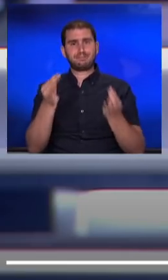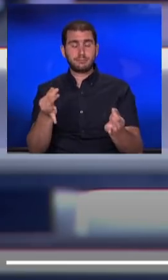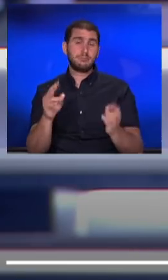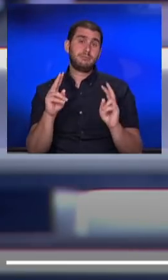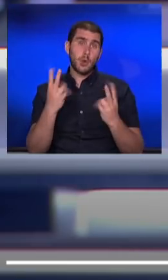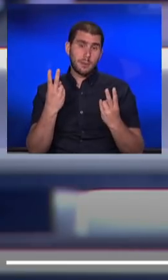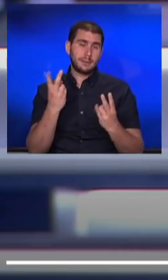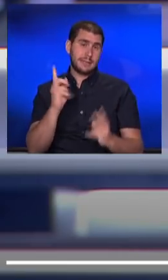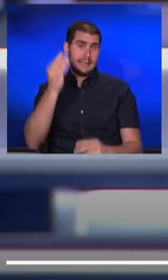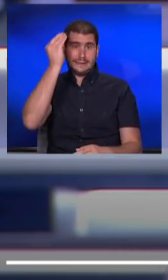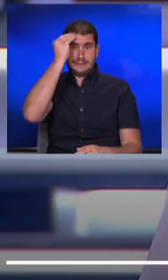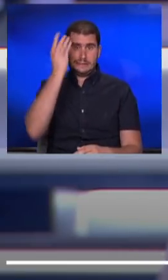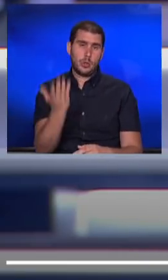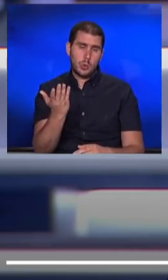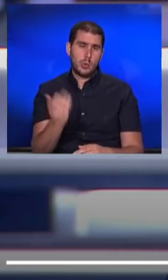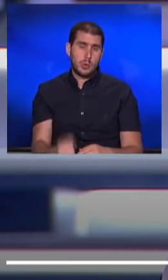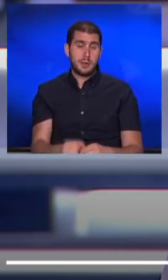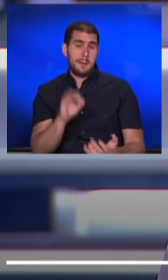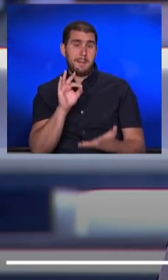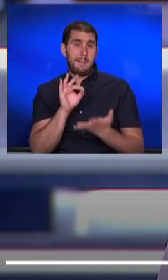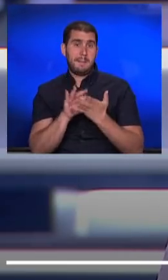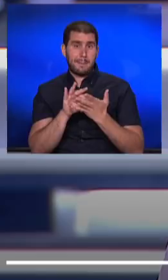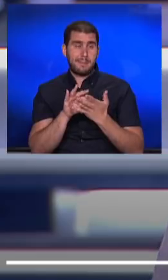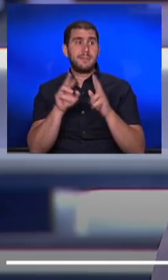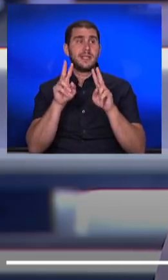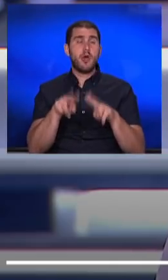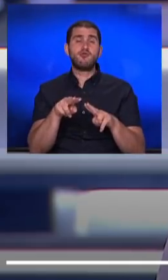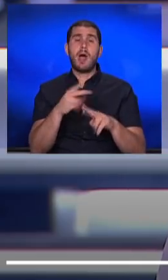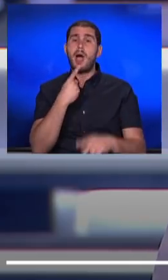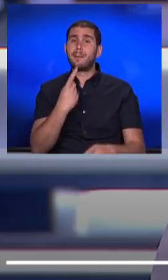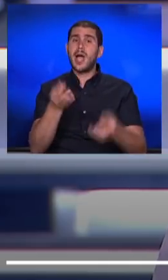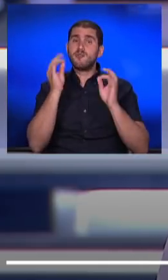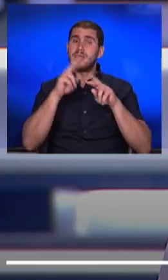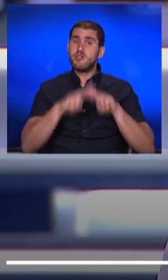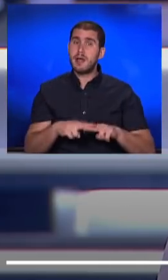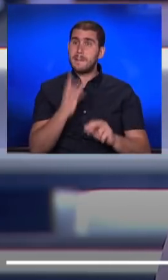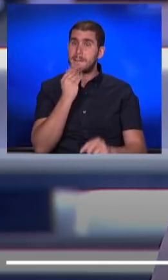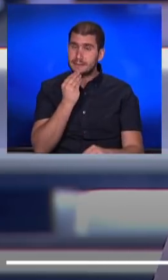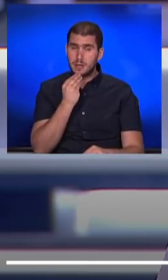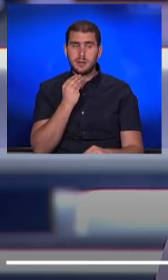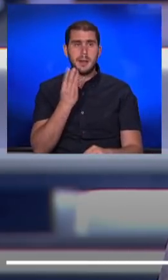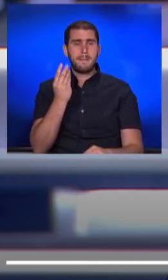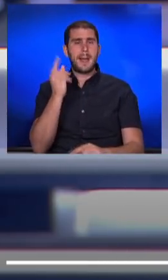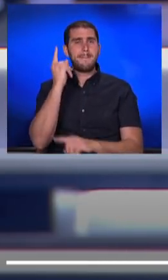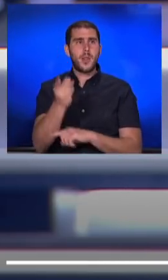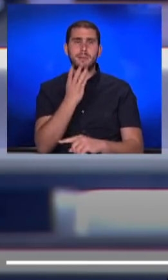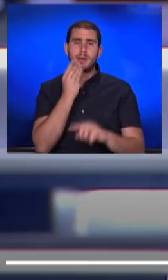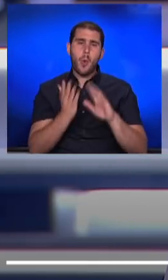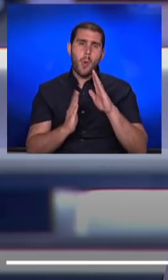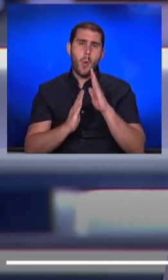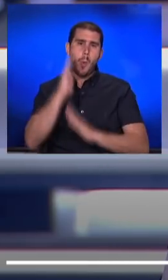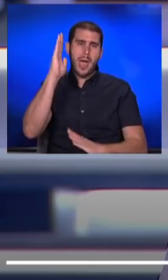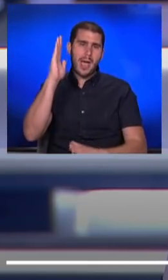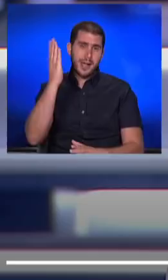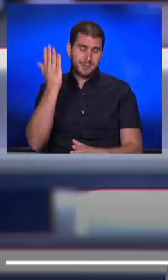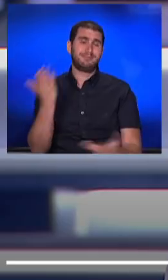ראוי לזכור שברגע שישנה הכרזה להישאר בארץ, מחירי המלונות בישראל עולים באופן דרמטי,